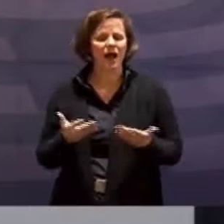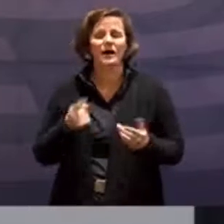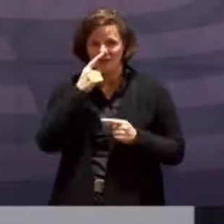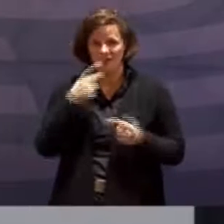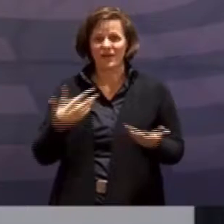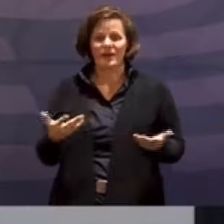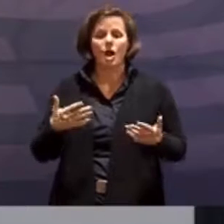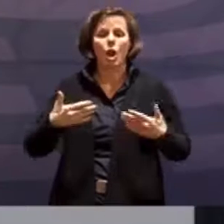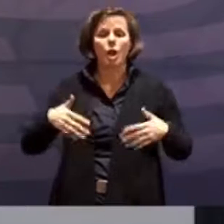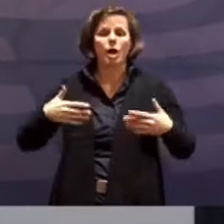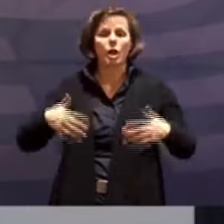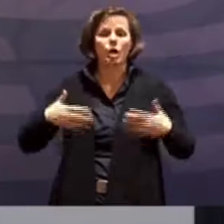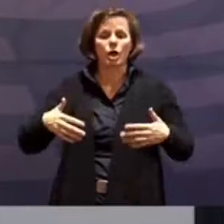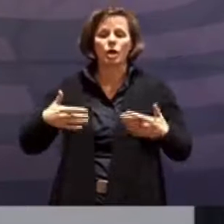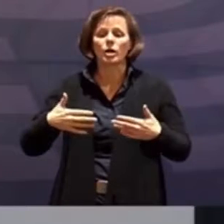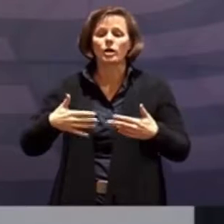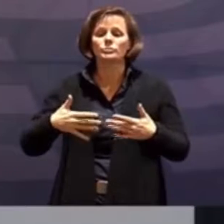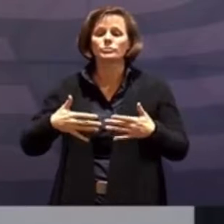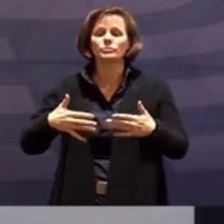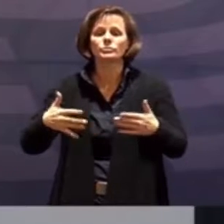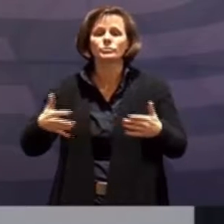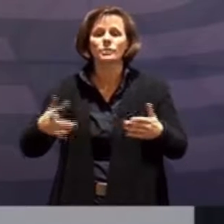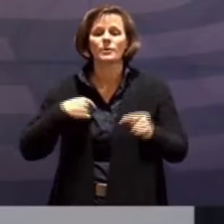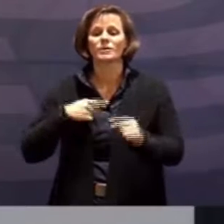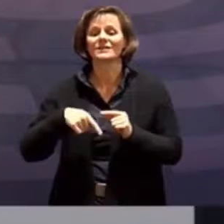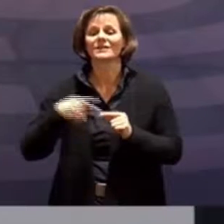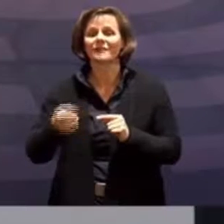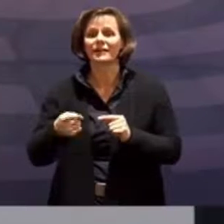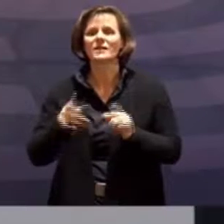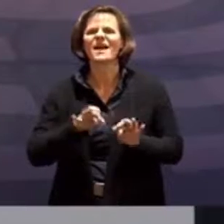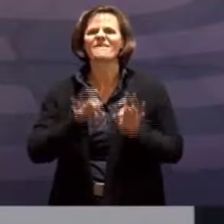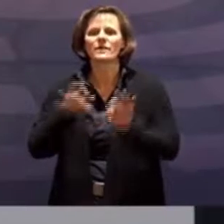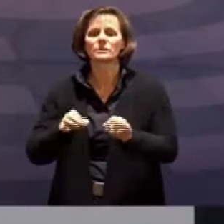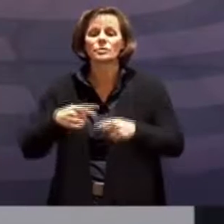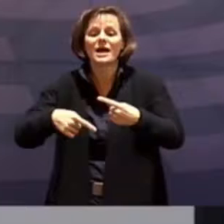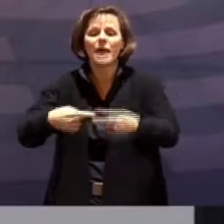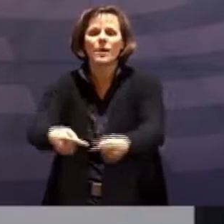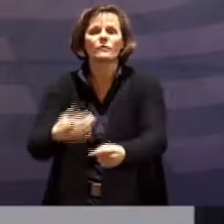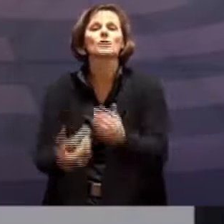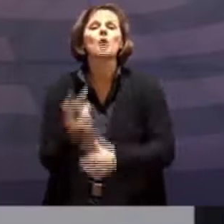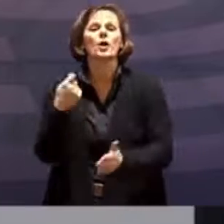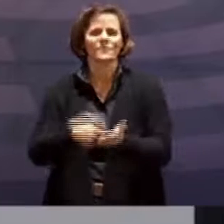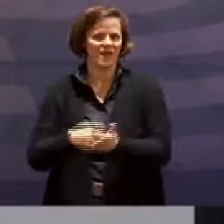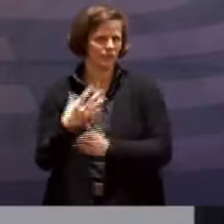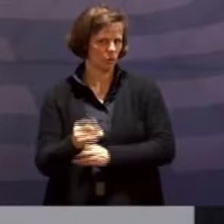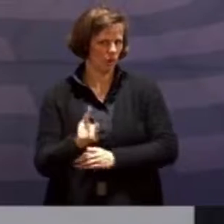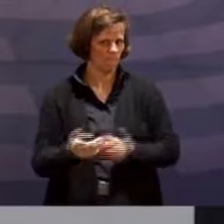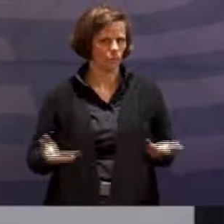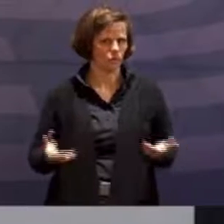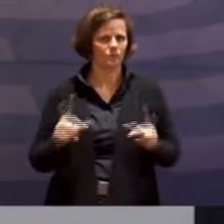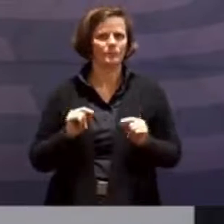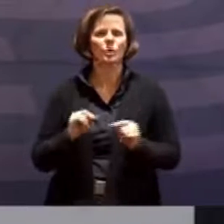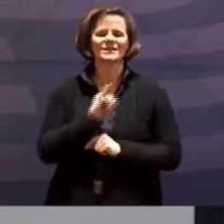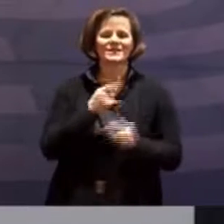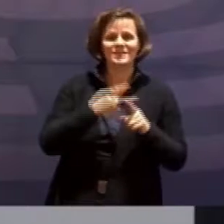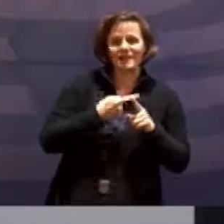Infektionsgeschehen möglicherweise neu zu bewerten sein wird. Dafür müssen wir neben dem Inzidenzwert auch die Reproduktionszahlen,